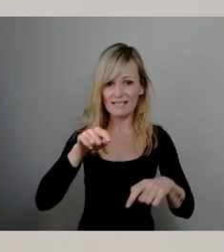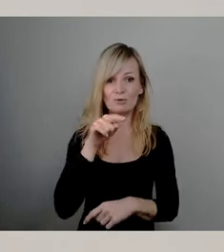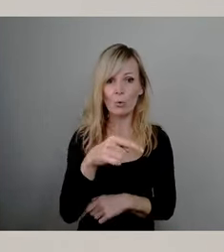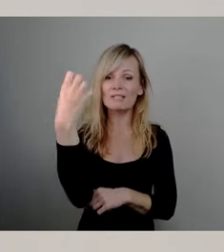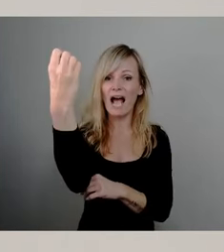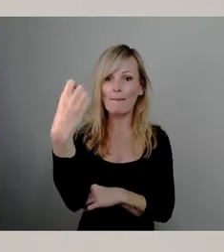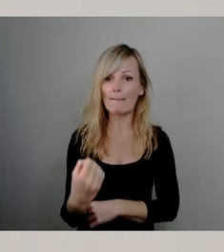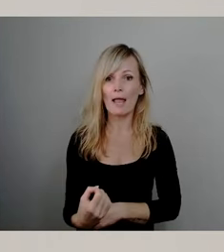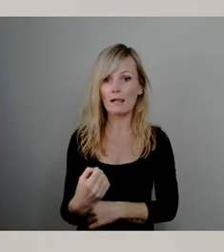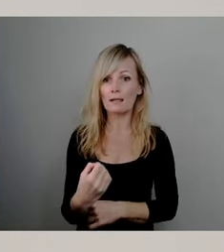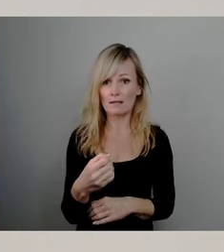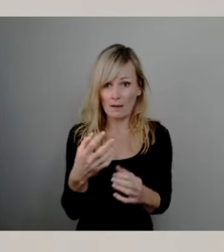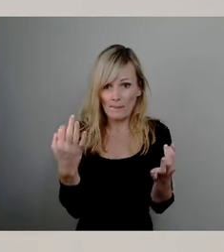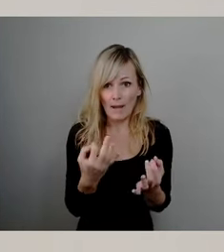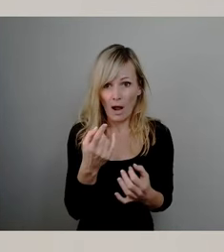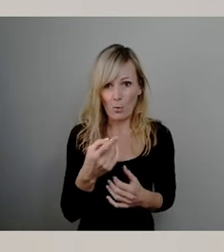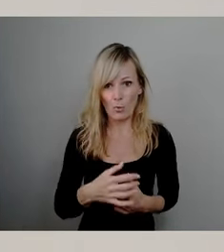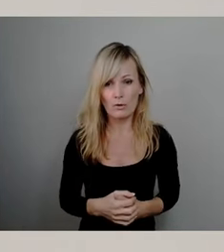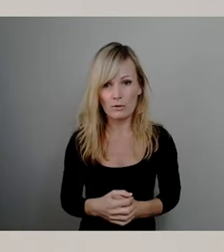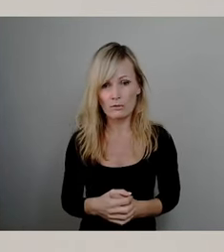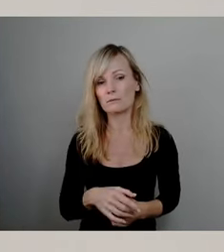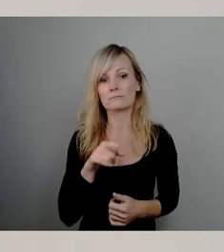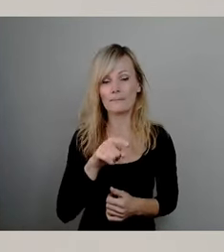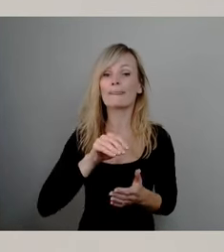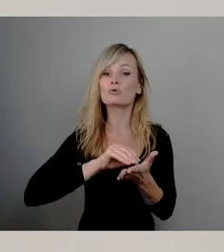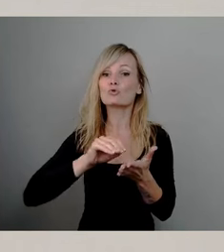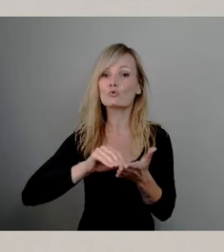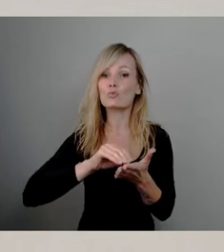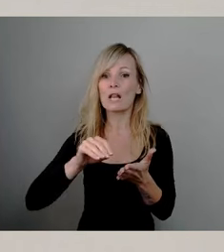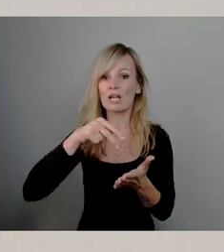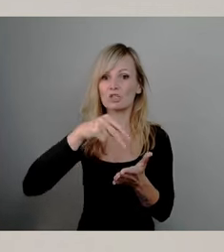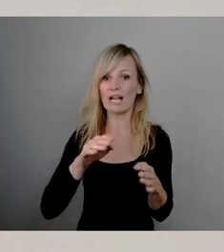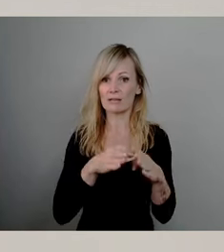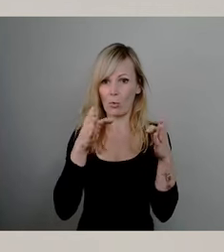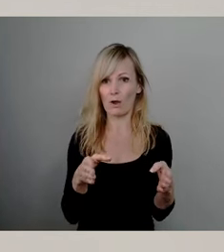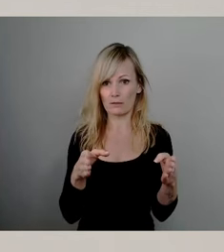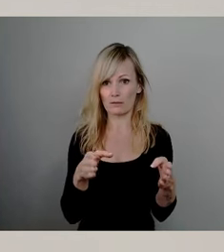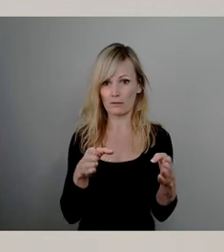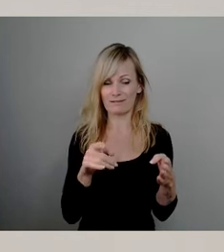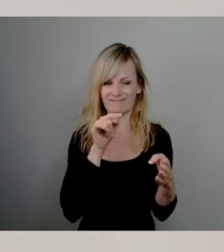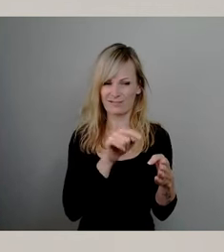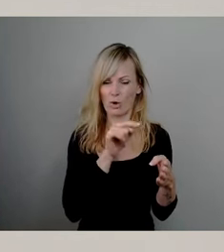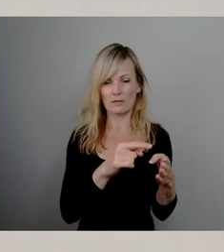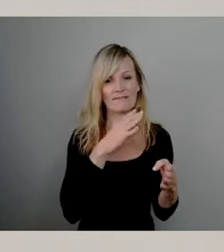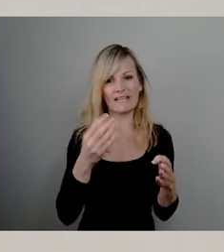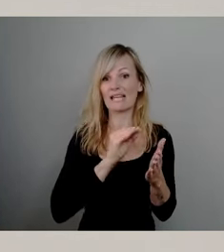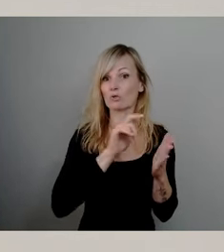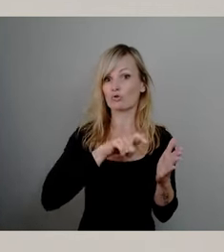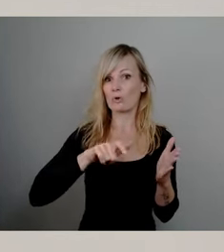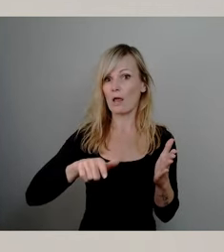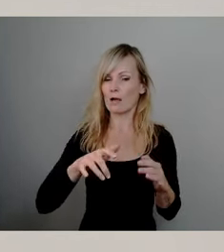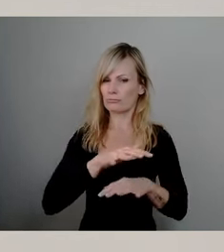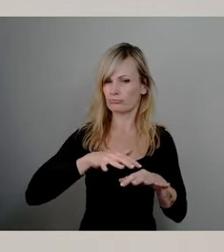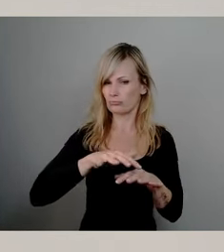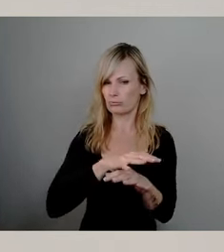sich dort die Auslagerung für einen Schulstandort befindet mit zahlreichen Schülerinnen und Schülern. Es gibt den Elbradweg, es gibt also dort